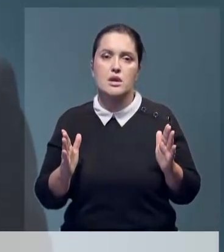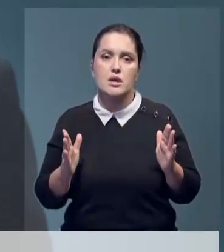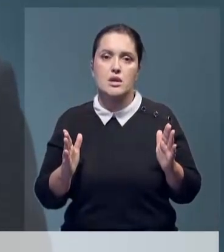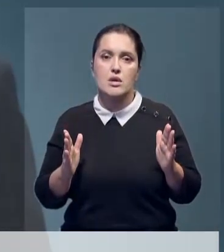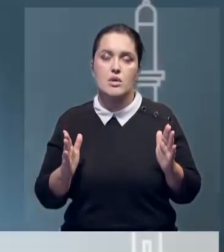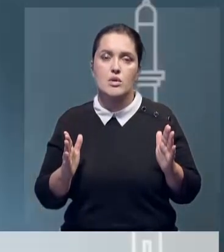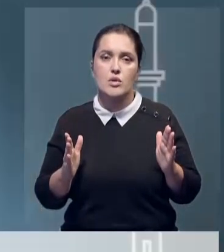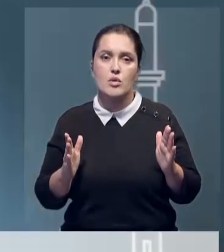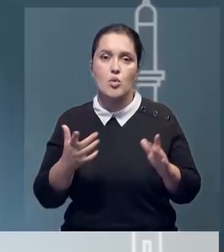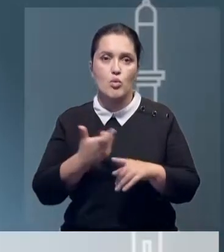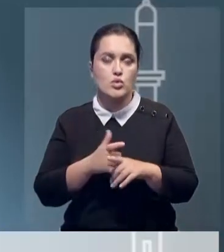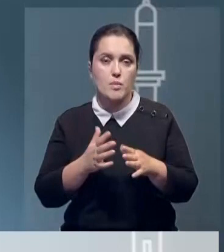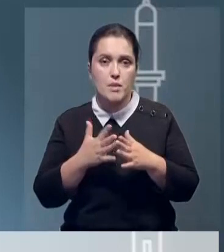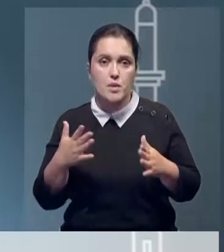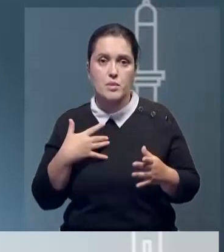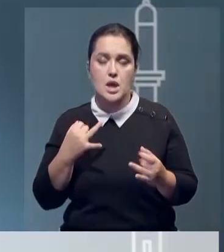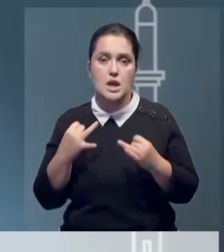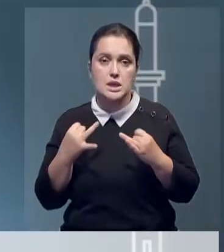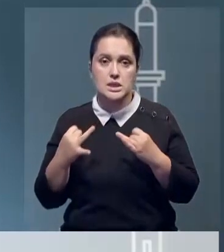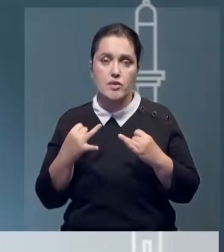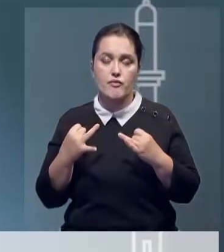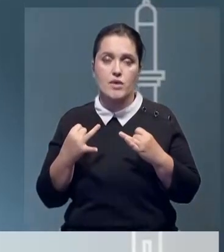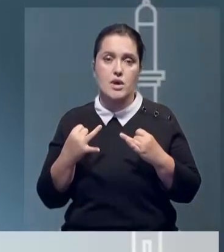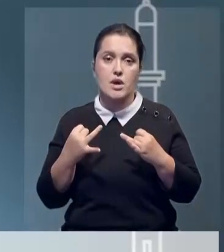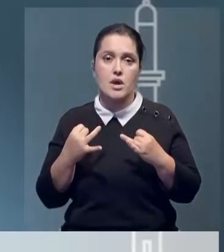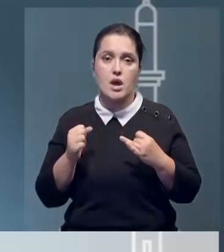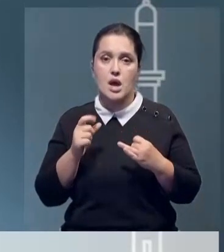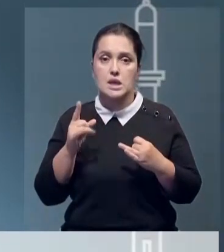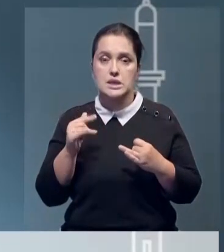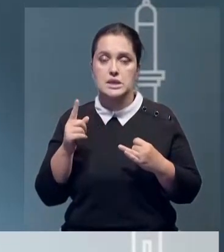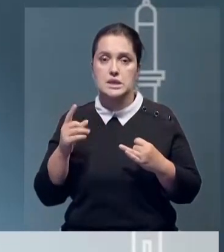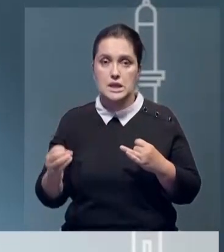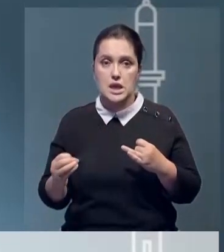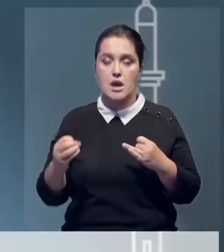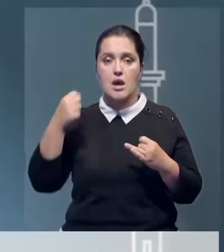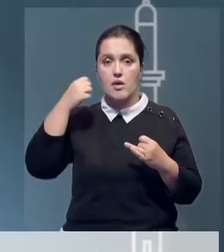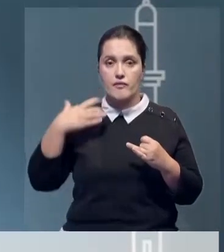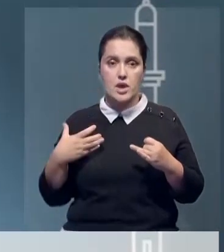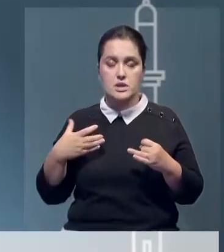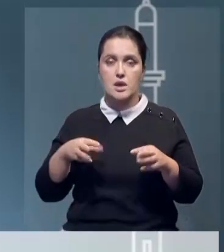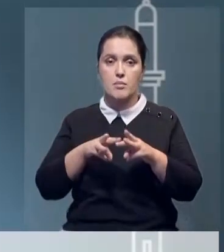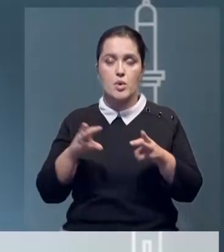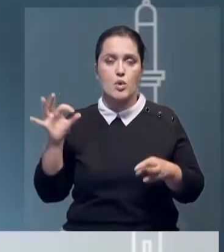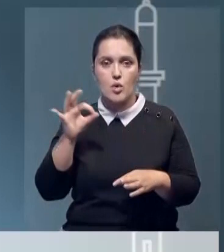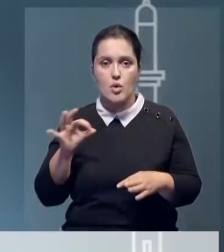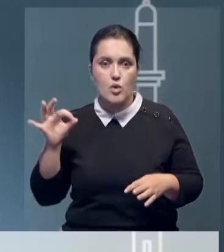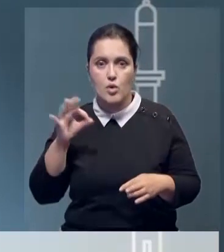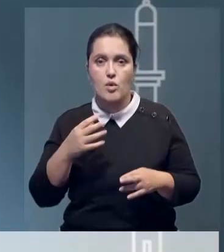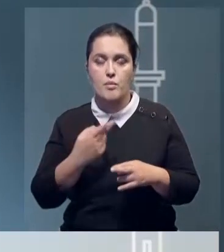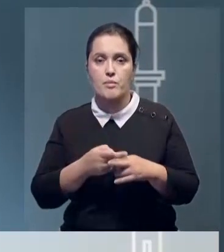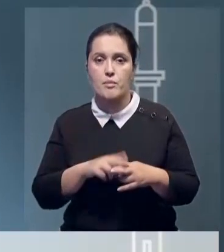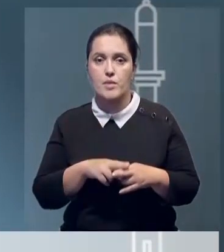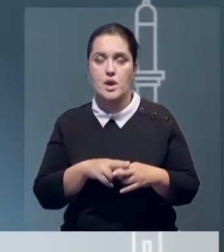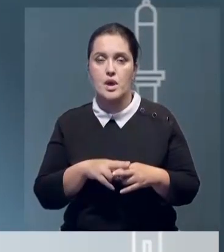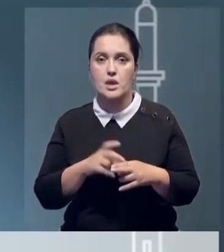развития очень большие. Мы сегодня разговариваем с господином Азизи, с афганским правительством о твердых ставках